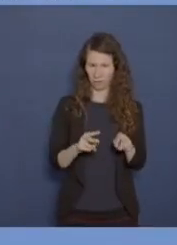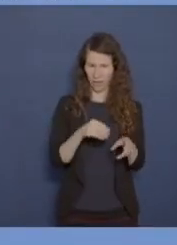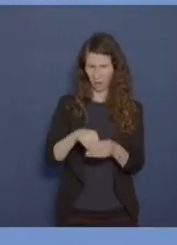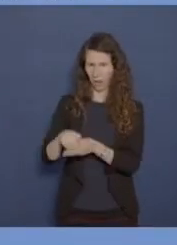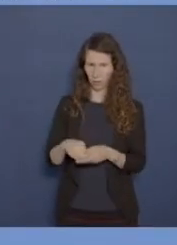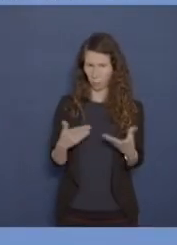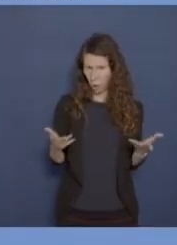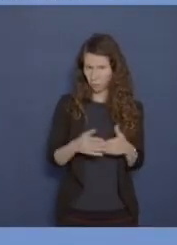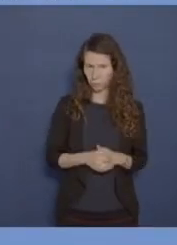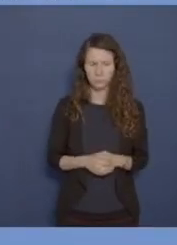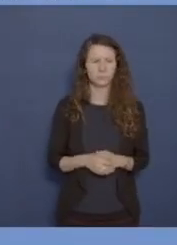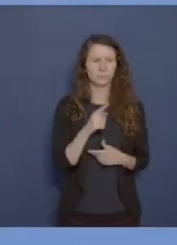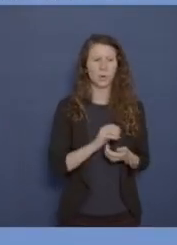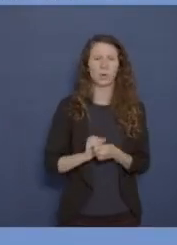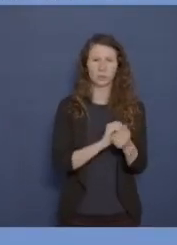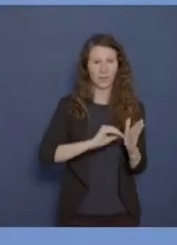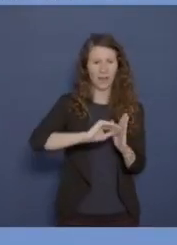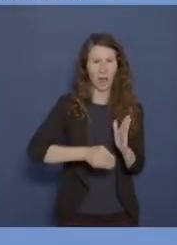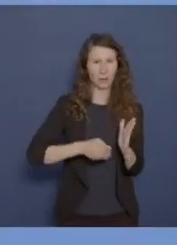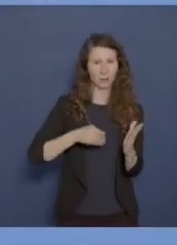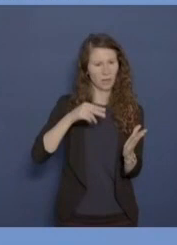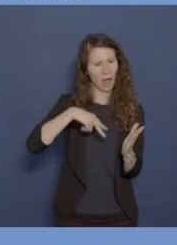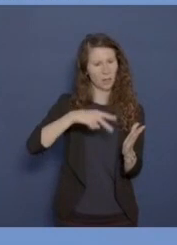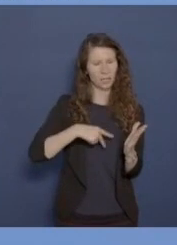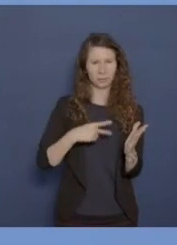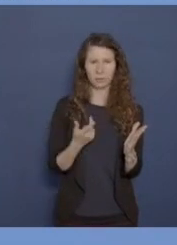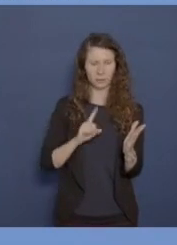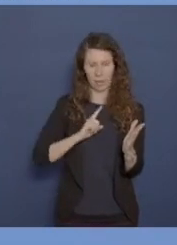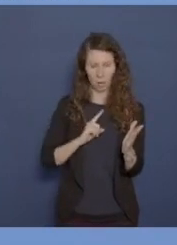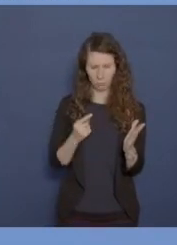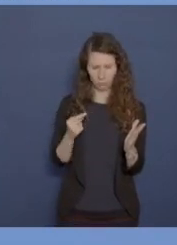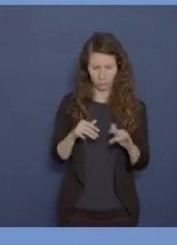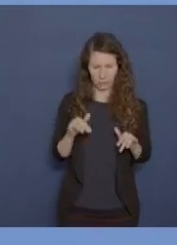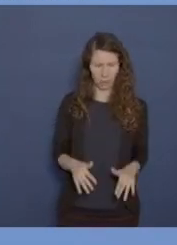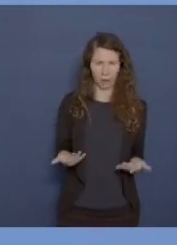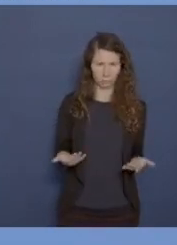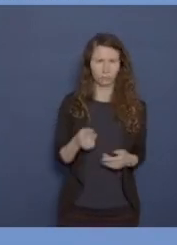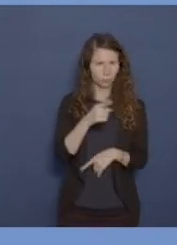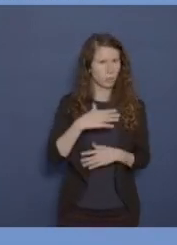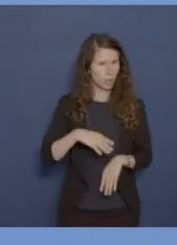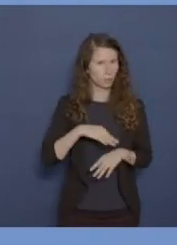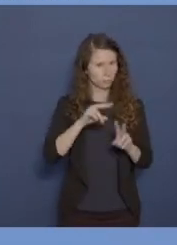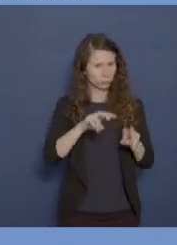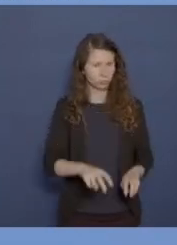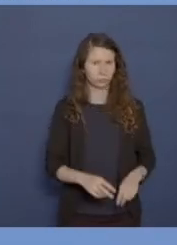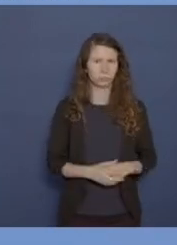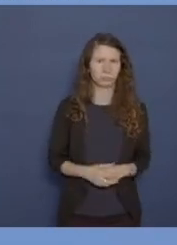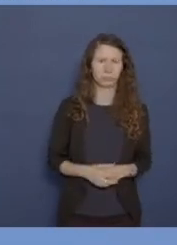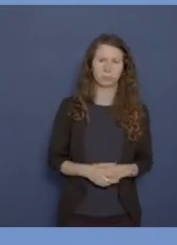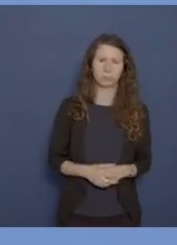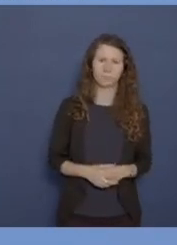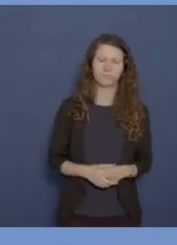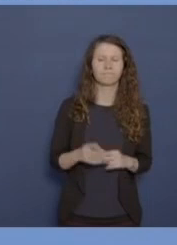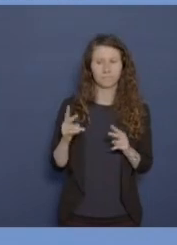Also das Nachlesen des Koalitionsvertrags können wir beide, ich bin jetzt gerade hier nicht im Wortlaut da, können Sie auch tun. Ich kann aber auch nur noch mal